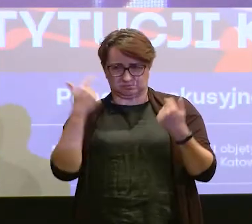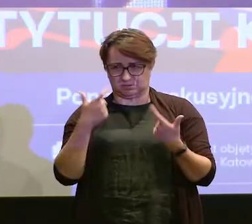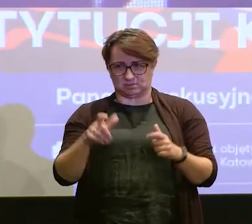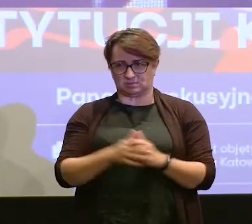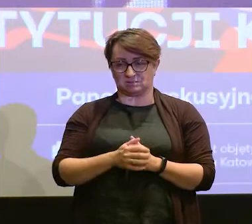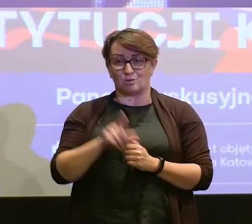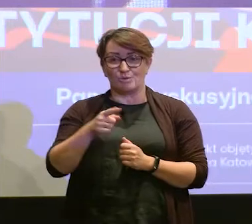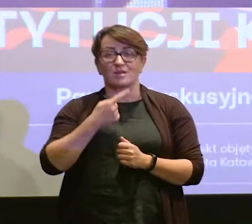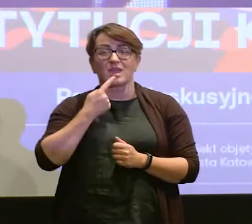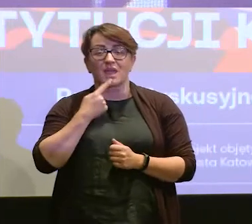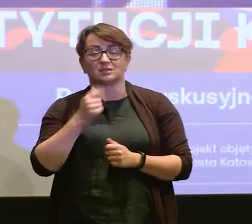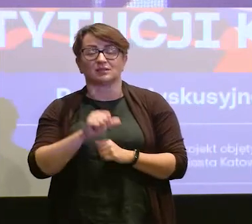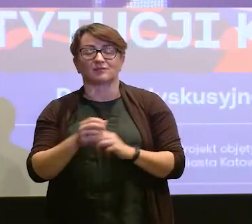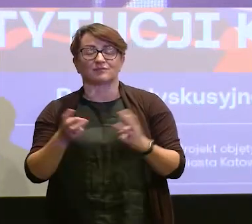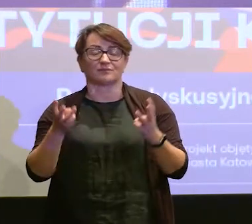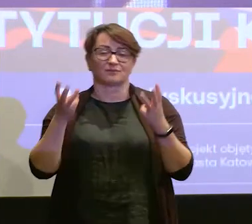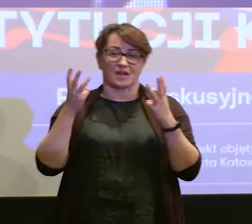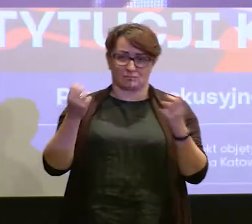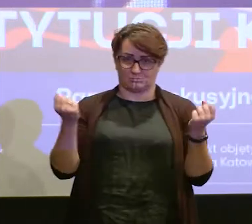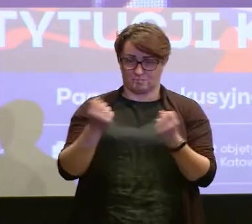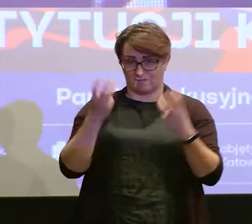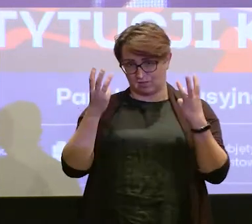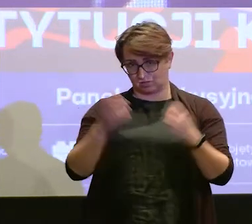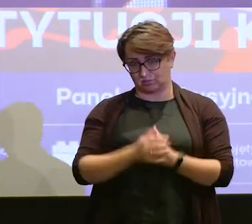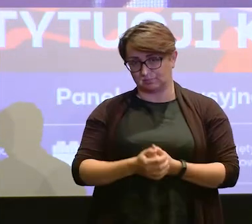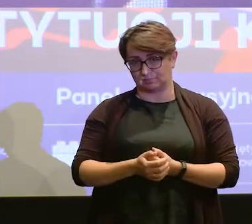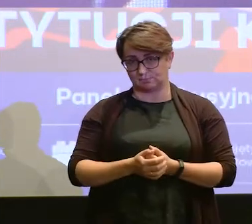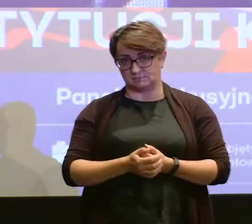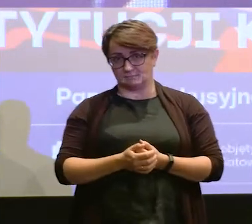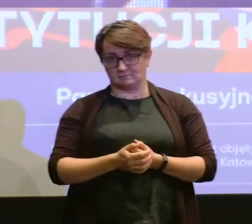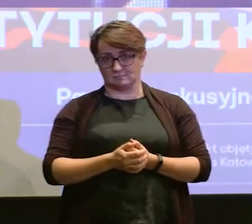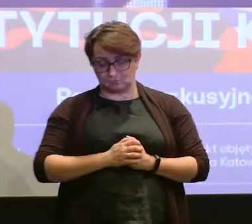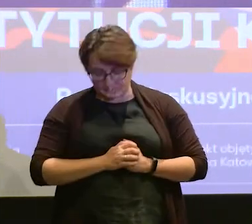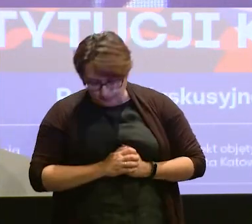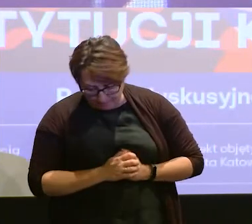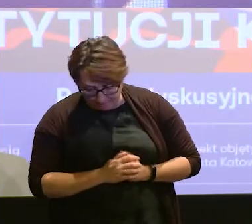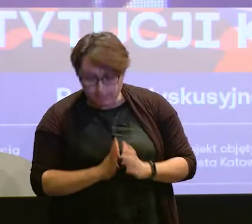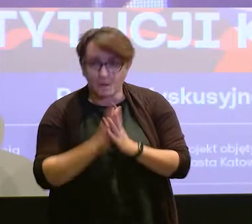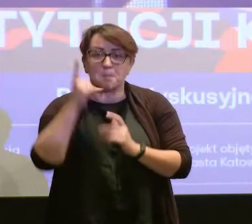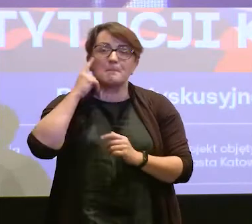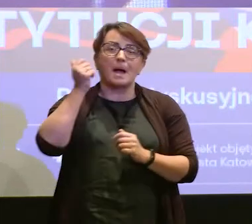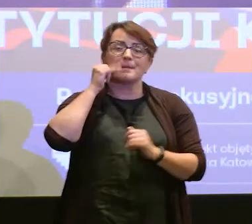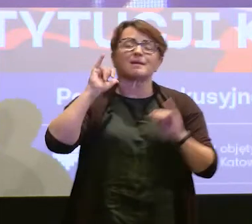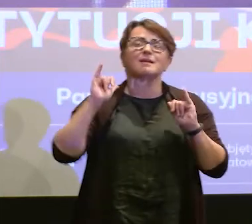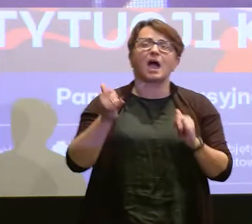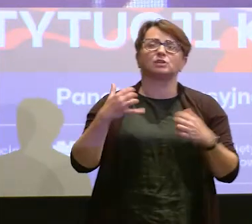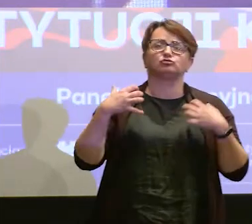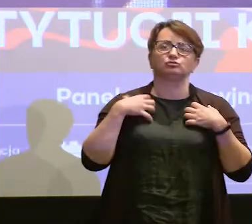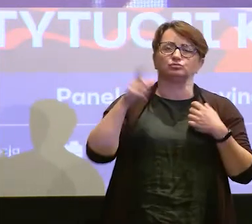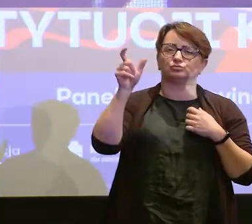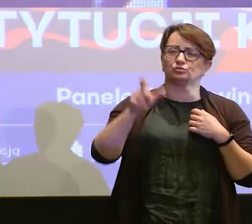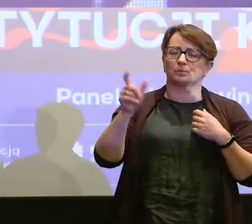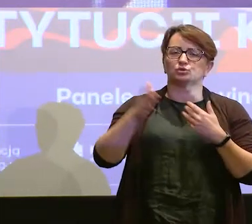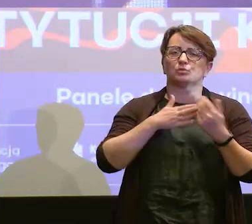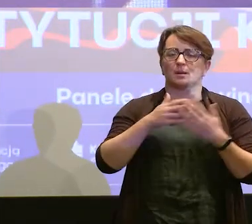Więc ten język jest też niesamowicie ważny. Pamiętajmy, jak funkcjonują osoby